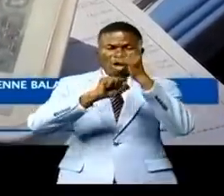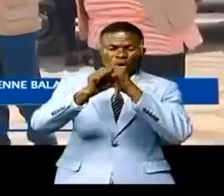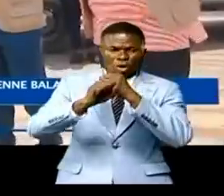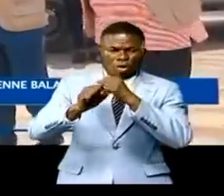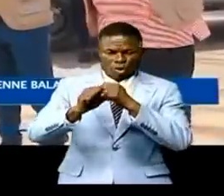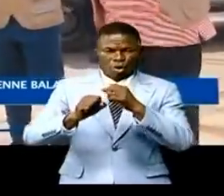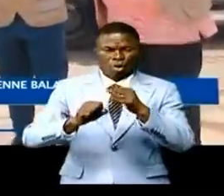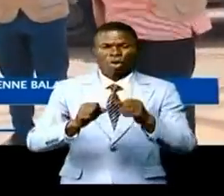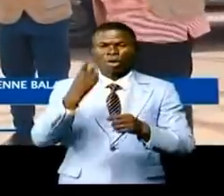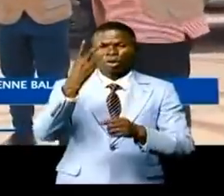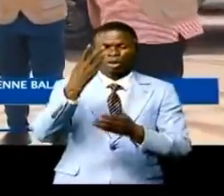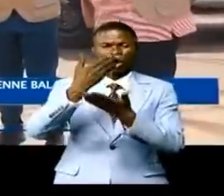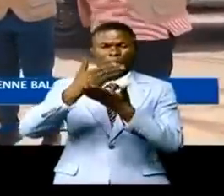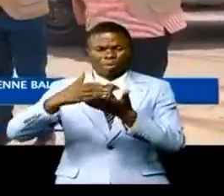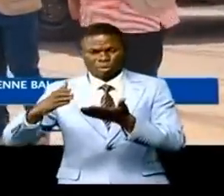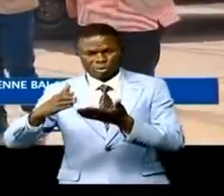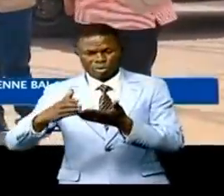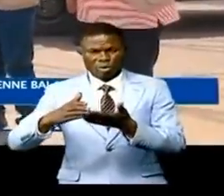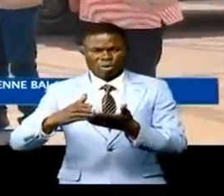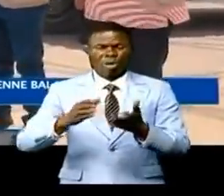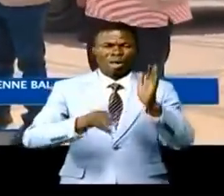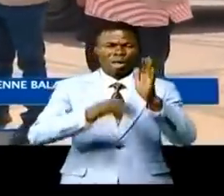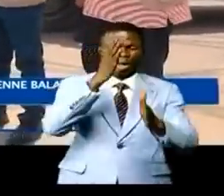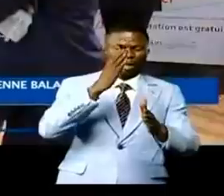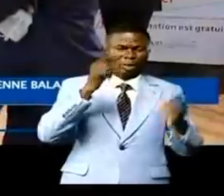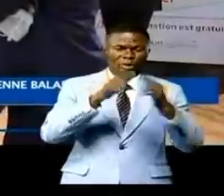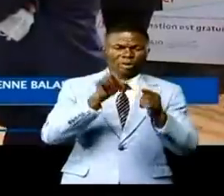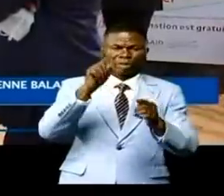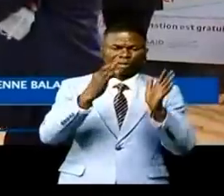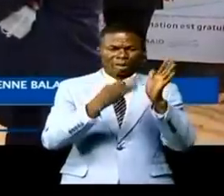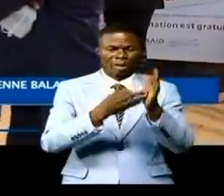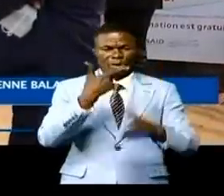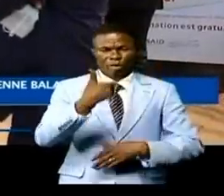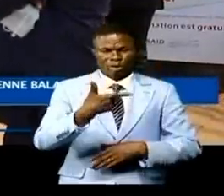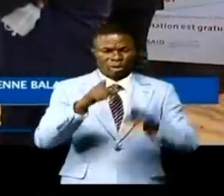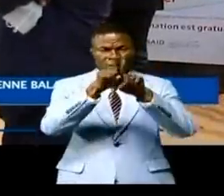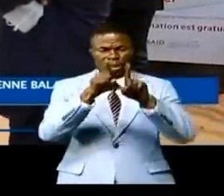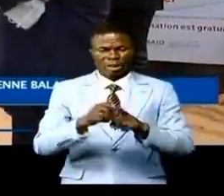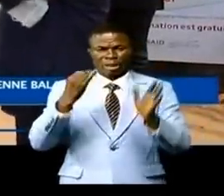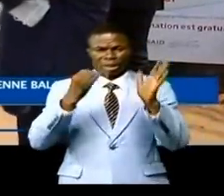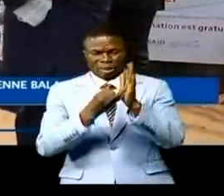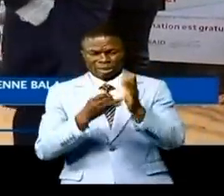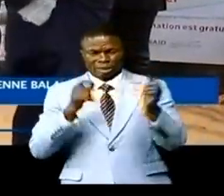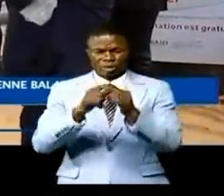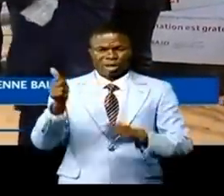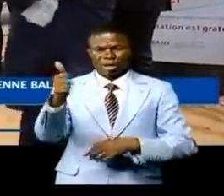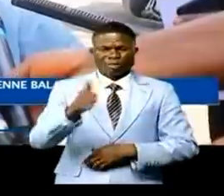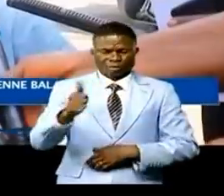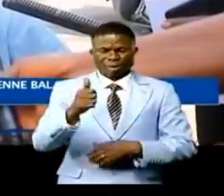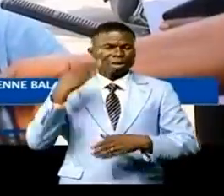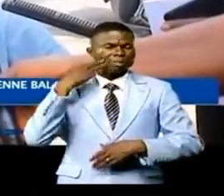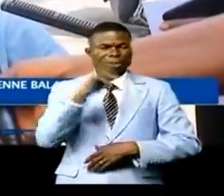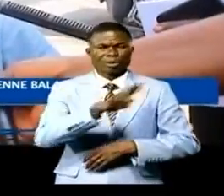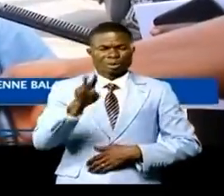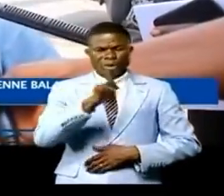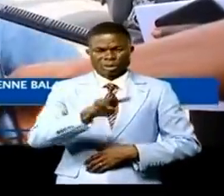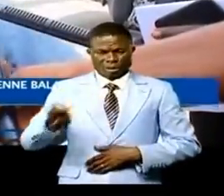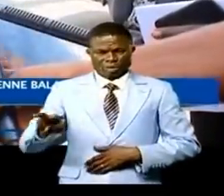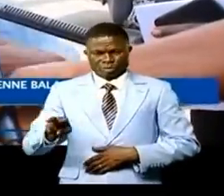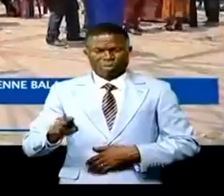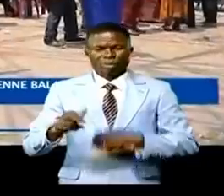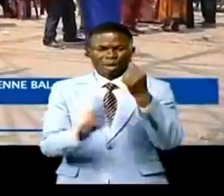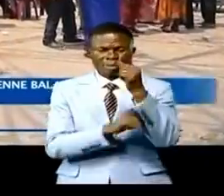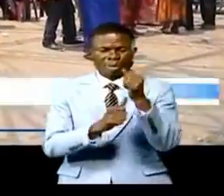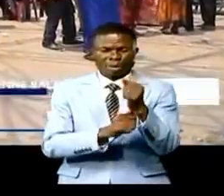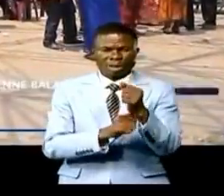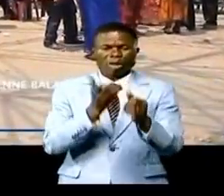menée en deux phases soit du 14 au 28 février et du 7 au 21 mars 2022. Elle concerne des personnes